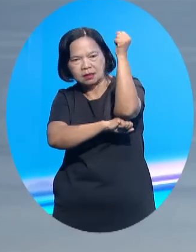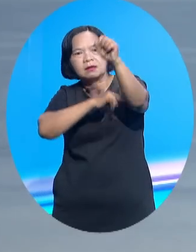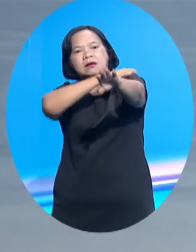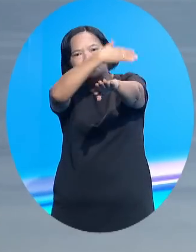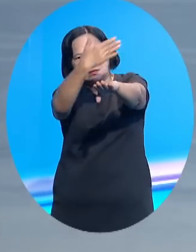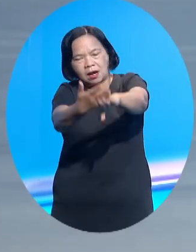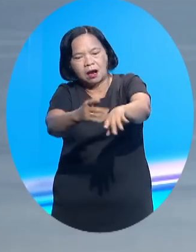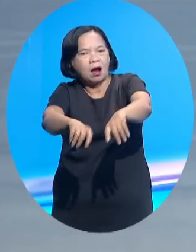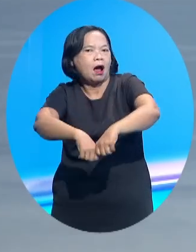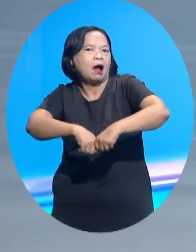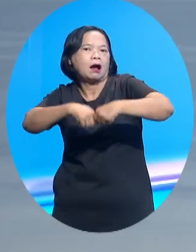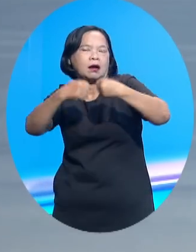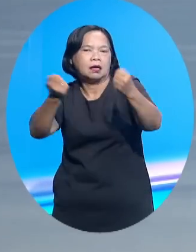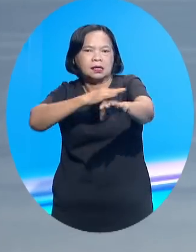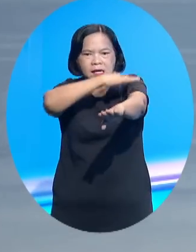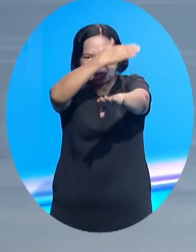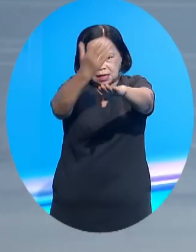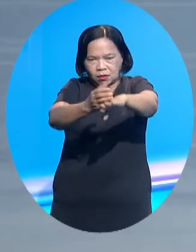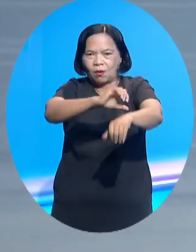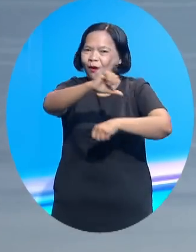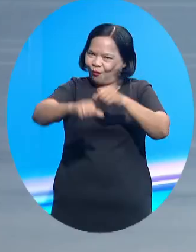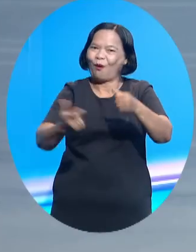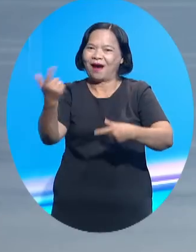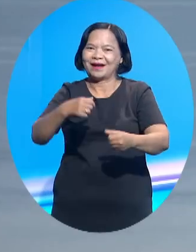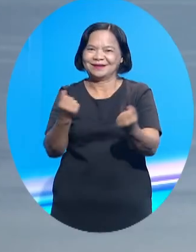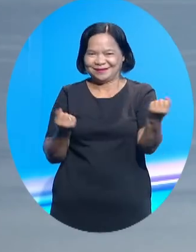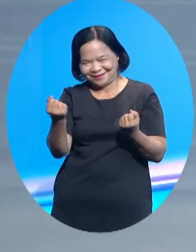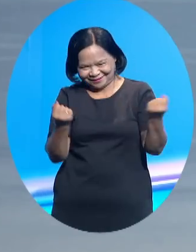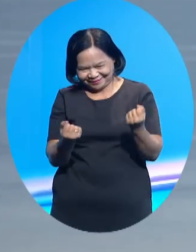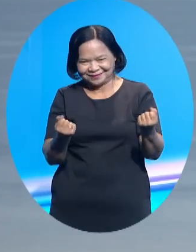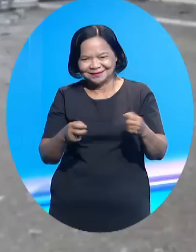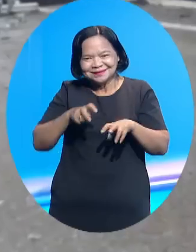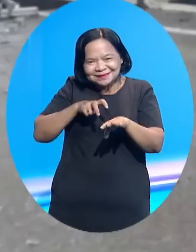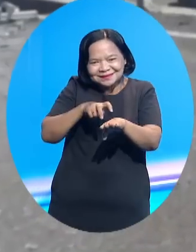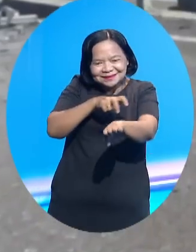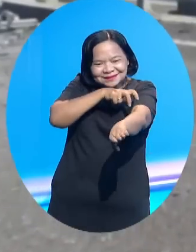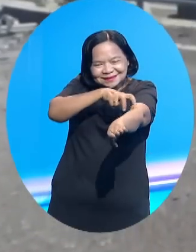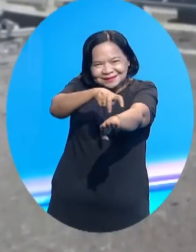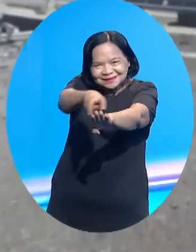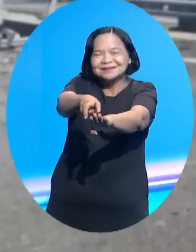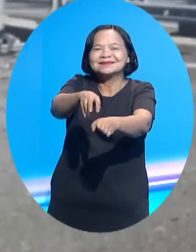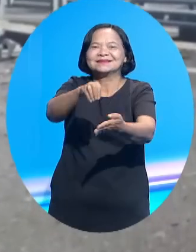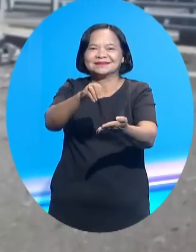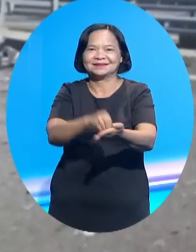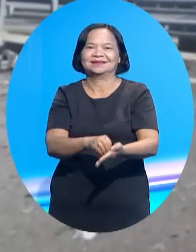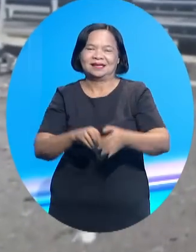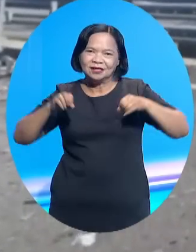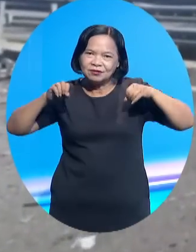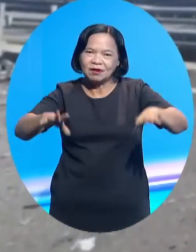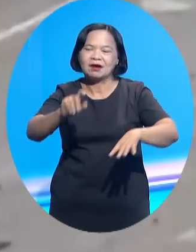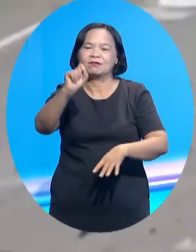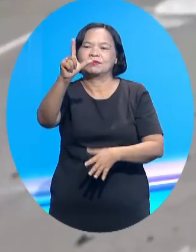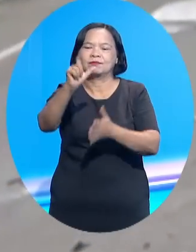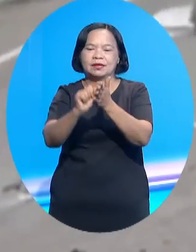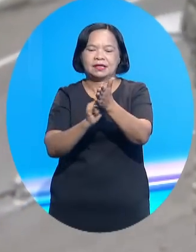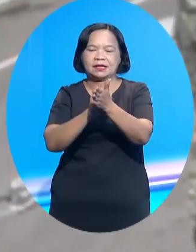Đến rạng sáng 18 tháng 7, cầu Krum đã hoạt động trở lại. Các xe ô tô sẽ luân phiên chạy trên làn đường còn lại. Vụ tấn công ngày 17 tháng